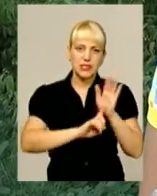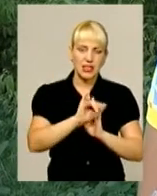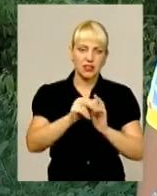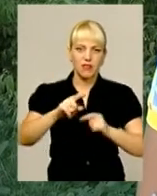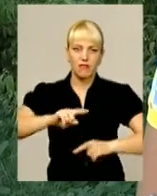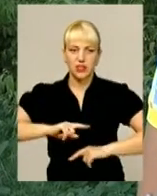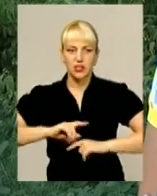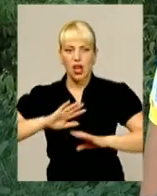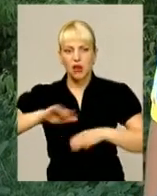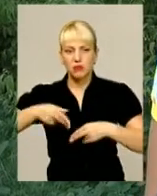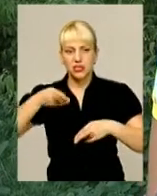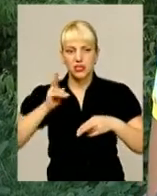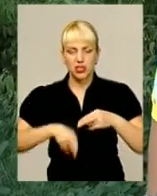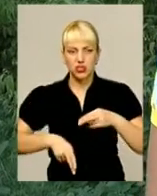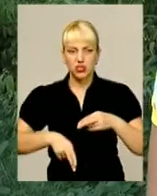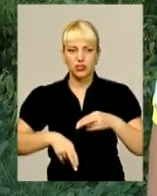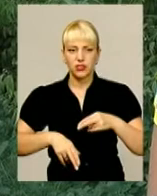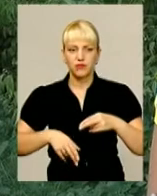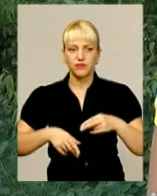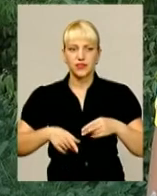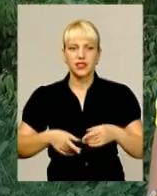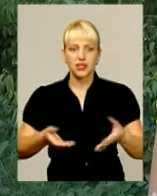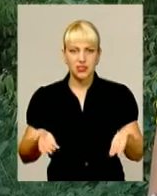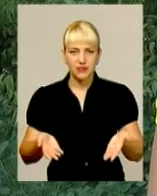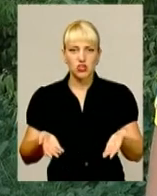Ну, після закінчення, звичайно,